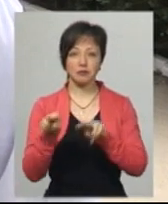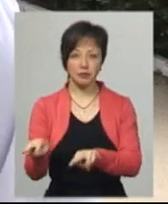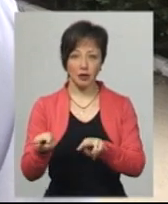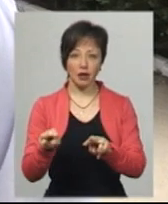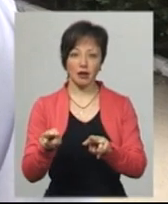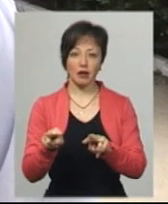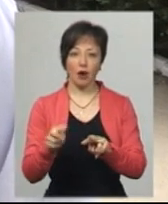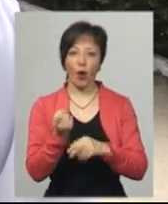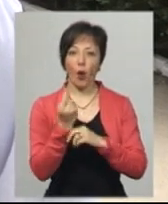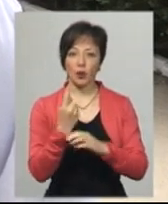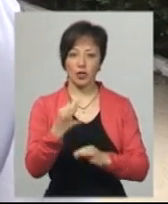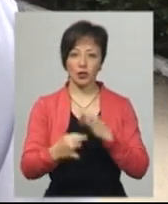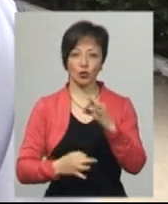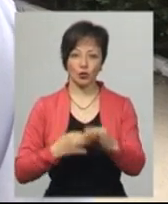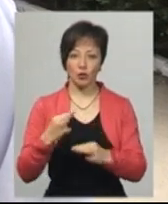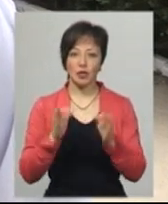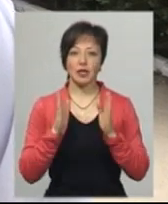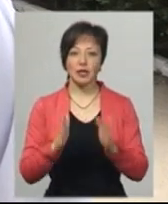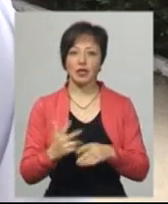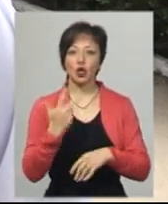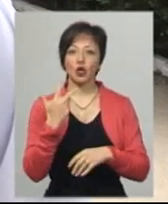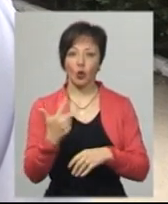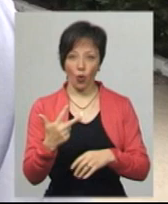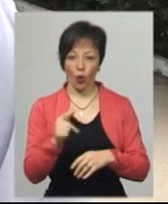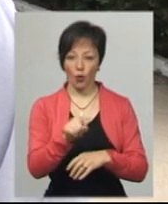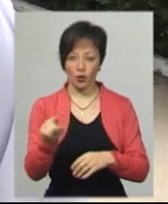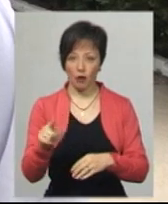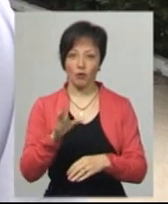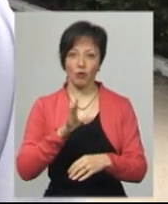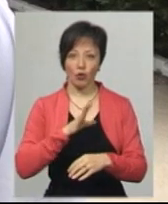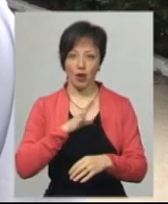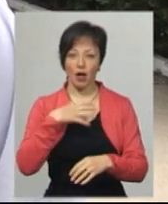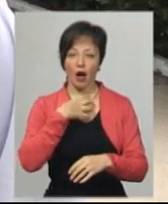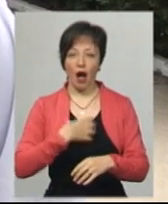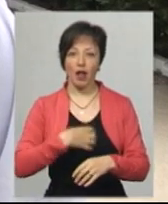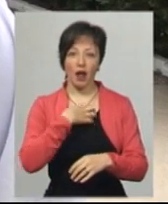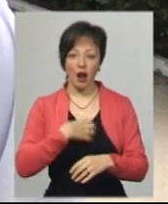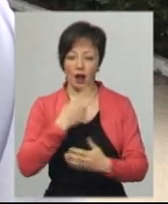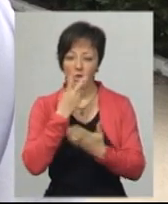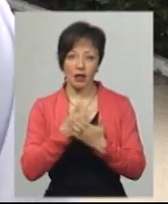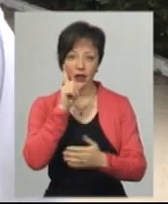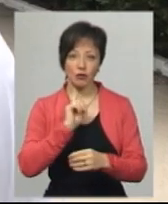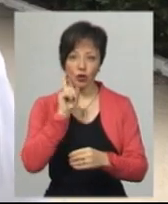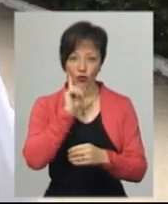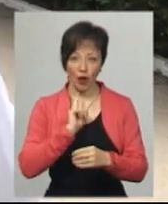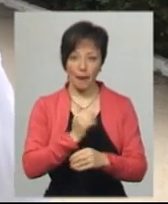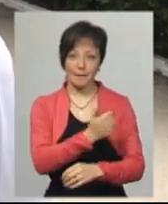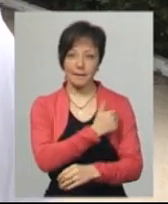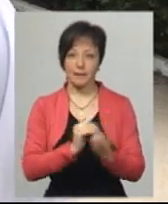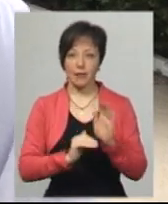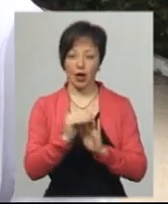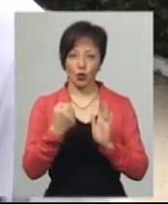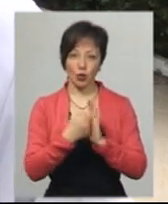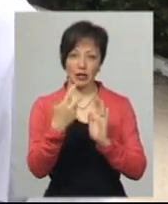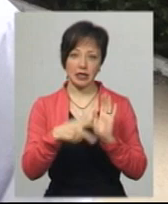11 діб. Тільки в трьох із них були катаральні явища тимчасово і підйом температури